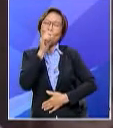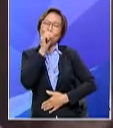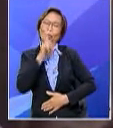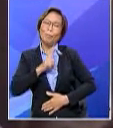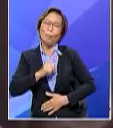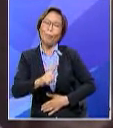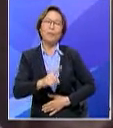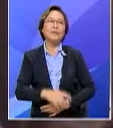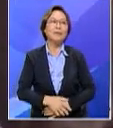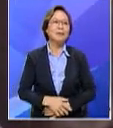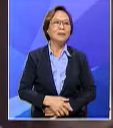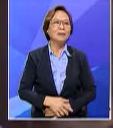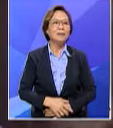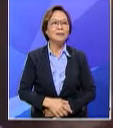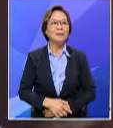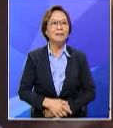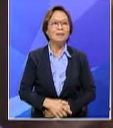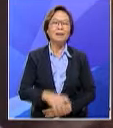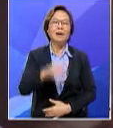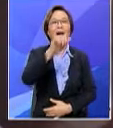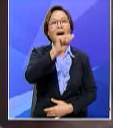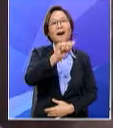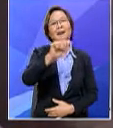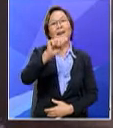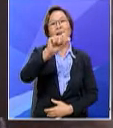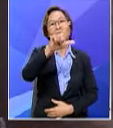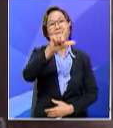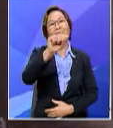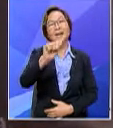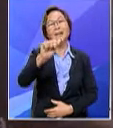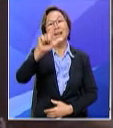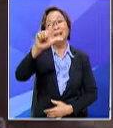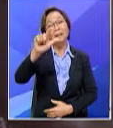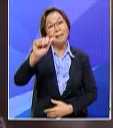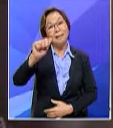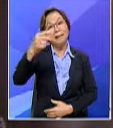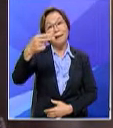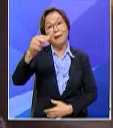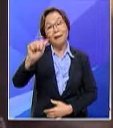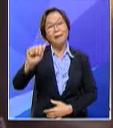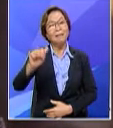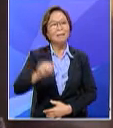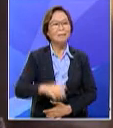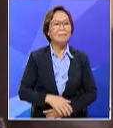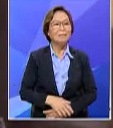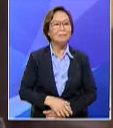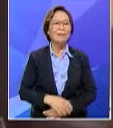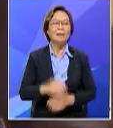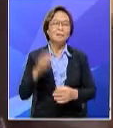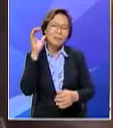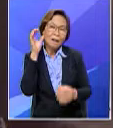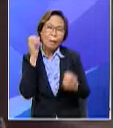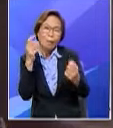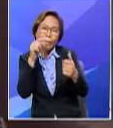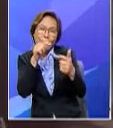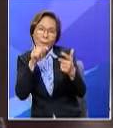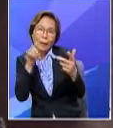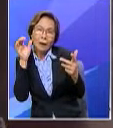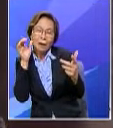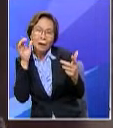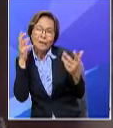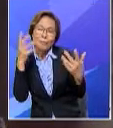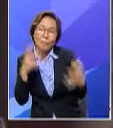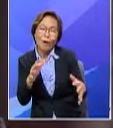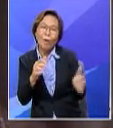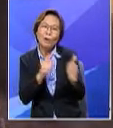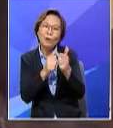kita bersama iaitu contoh macam La ilaha illallah sudah sambut kalau selawat pun diorang dengar beberapa kali lepas itu mereka akan sambut